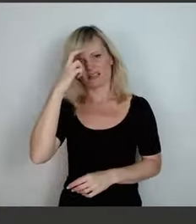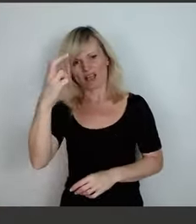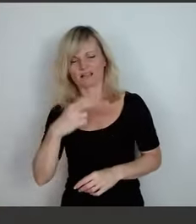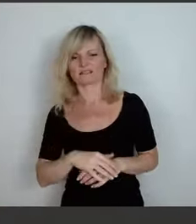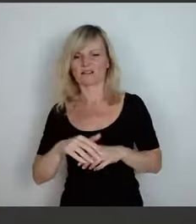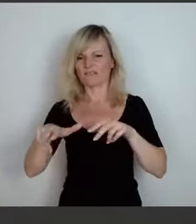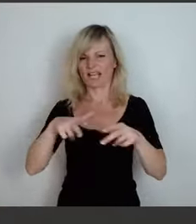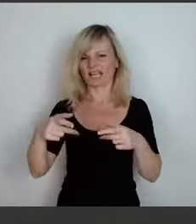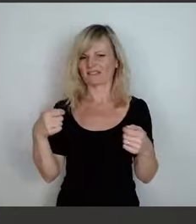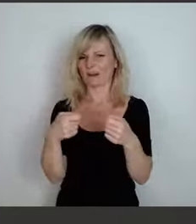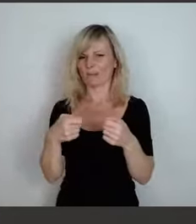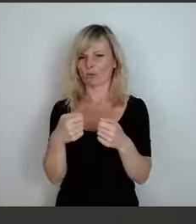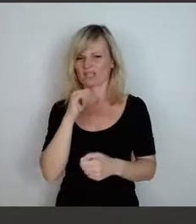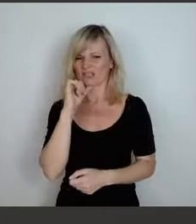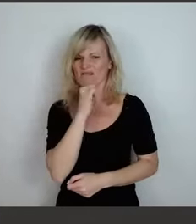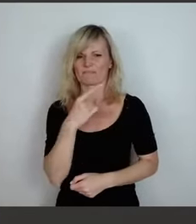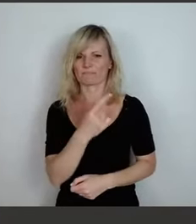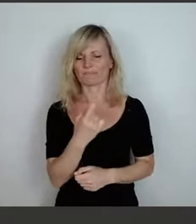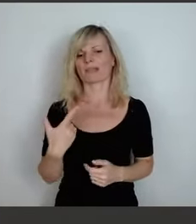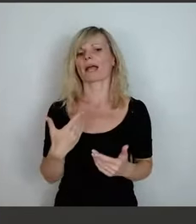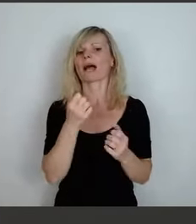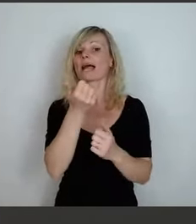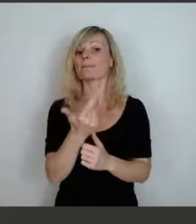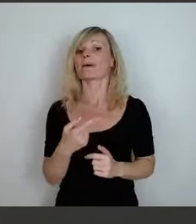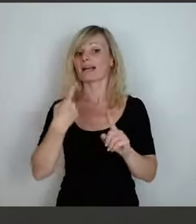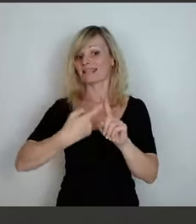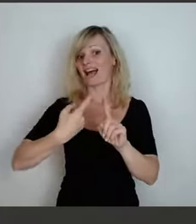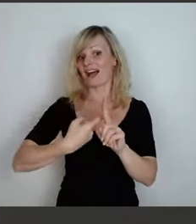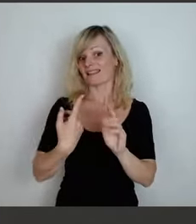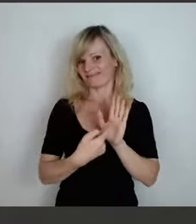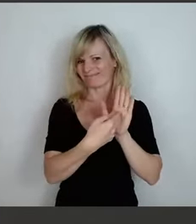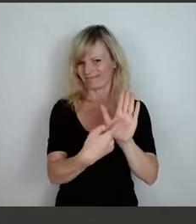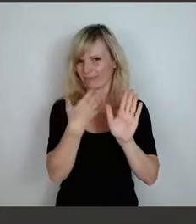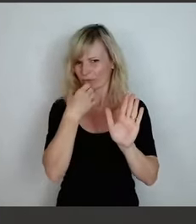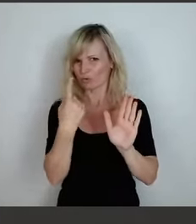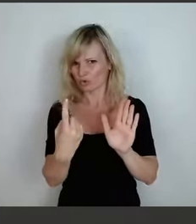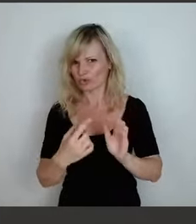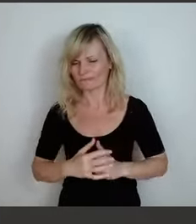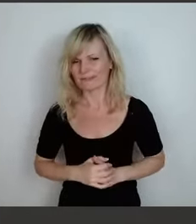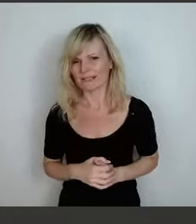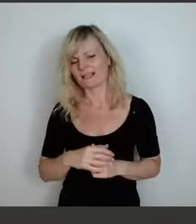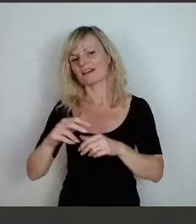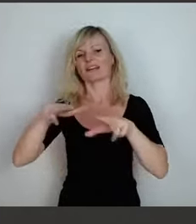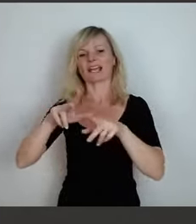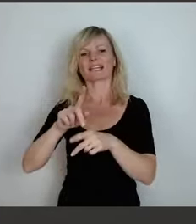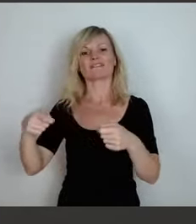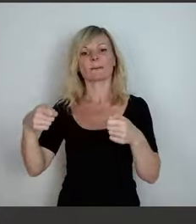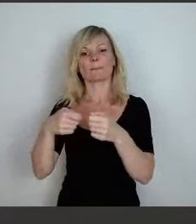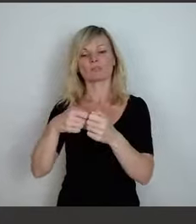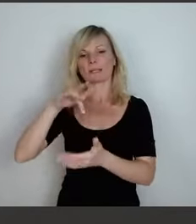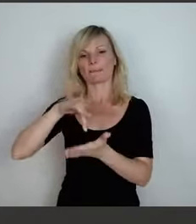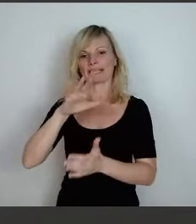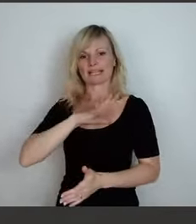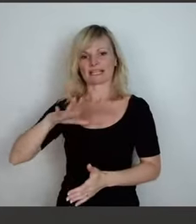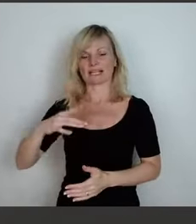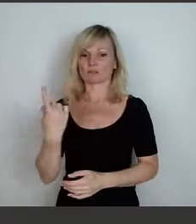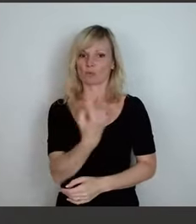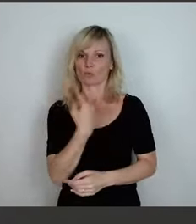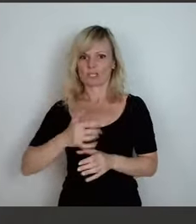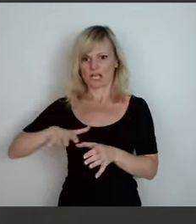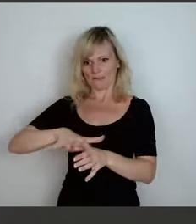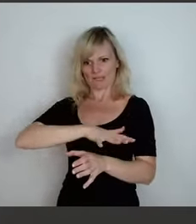Und ich will es mal ganz plastisch an ein paar Zahlen deutlich machen. Im Verkehrsverbund Mittelsachsen, in unserem Einzugsbereich,